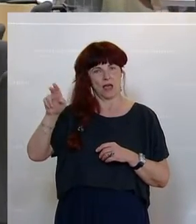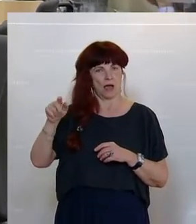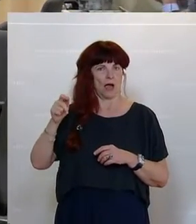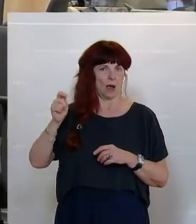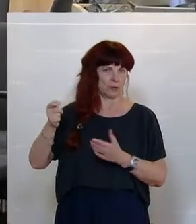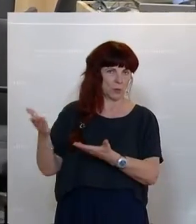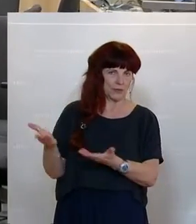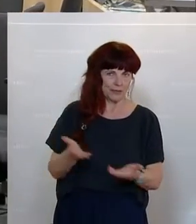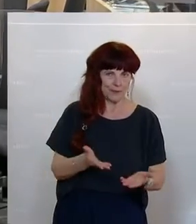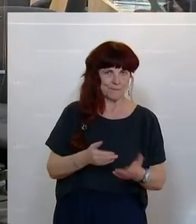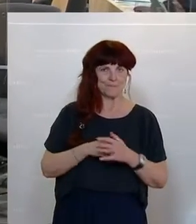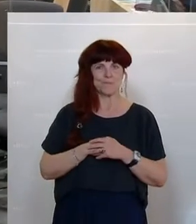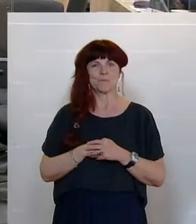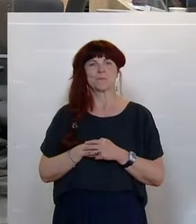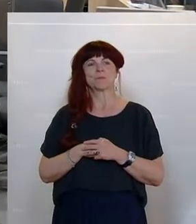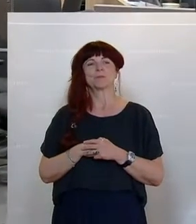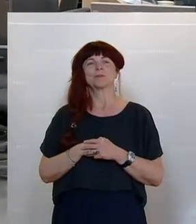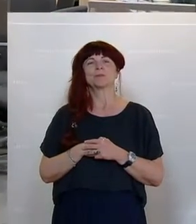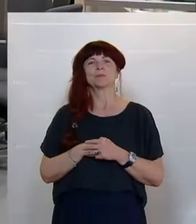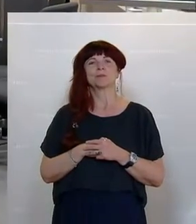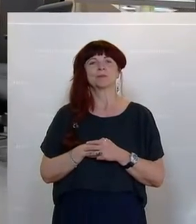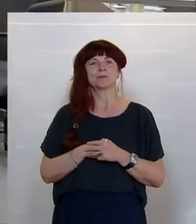ein komplexes Unterfangen, besonders was die Finanzierung anbelangt. Untertitelung